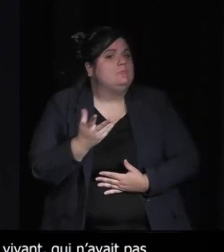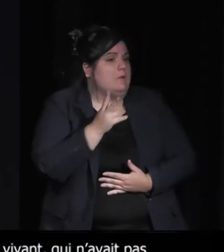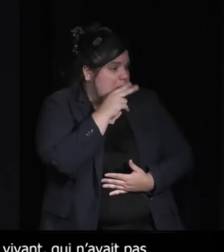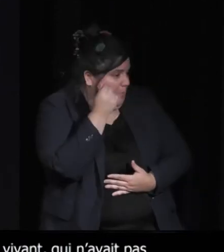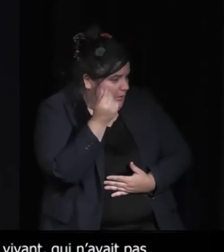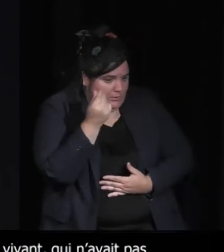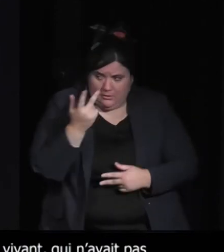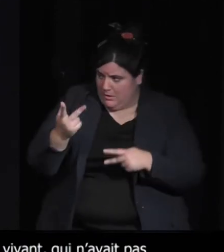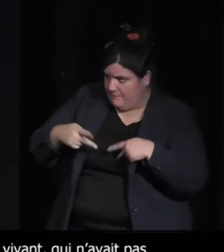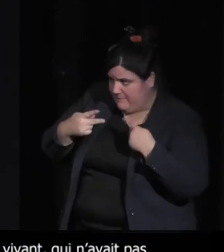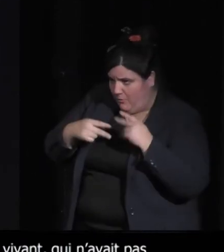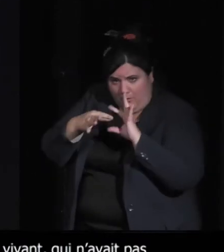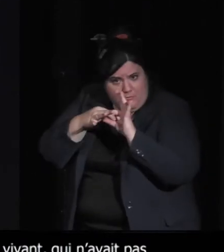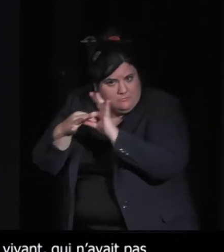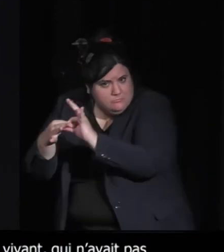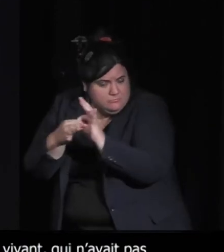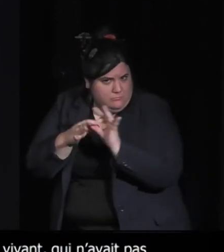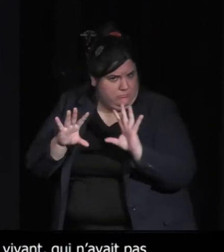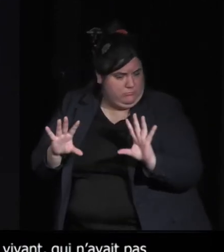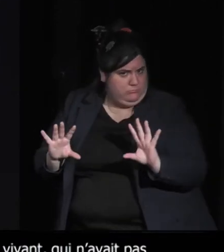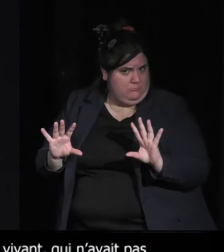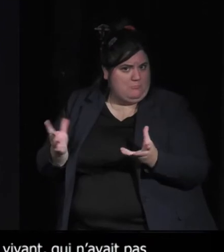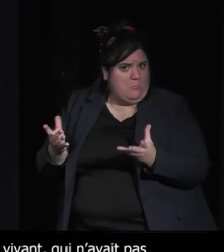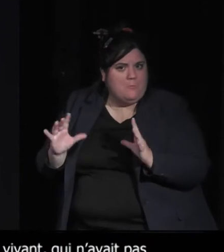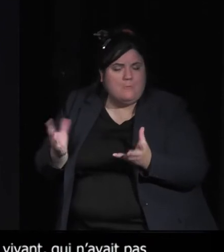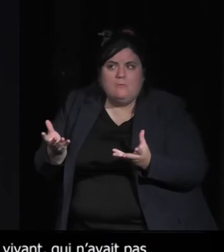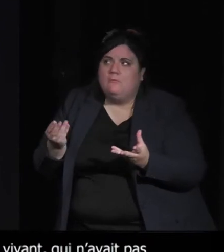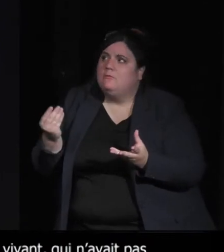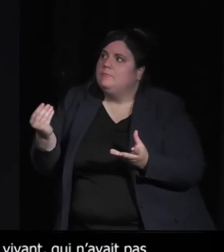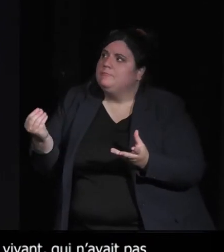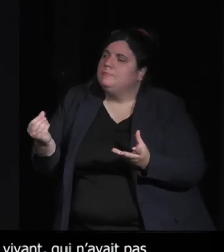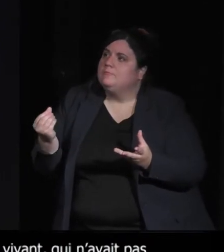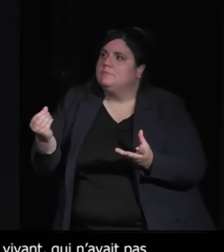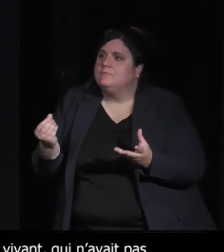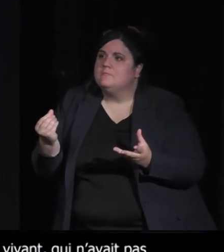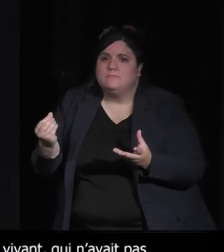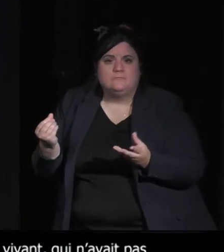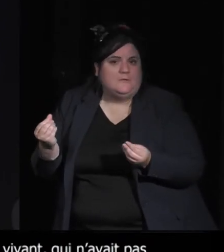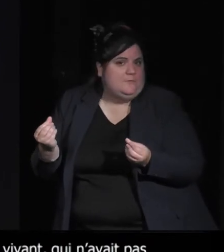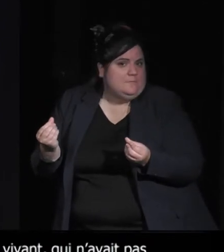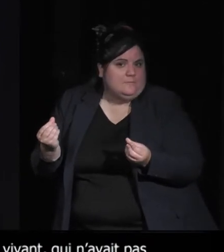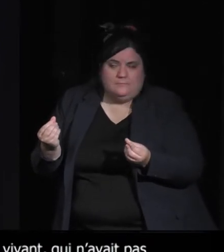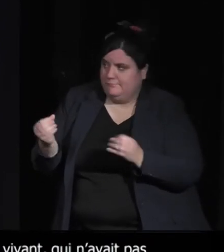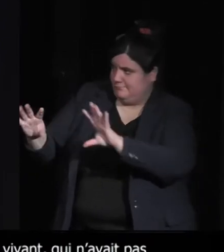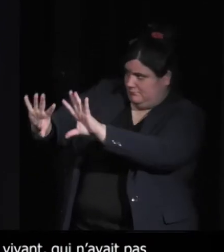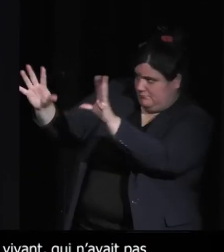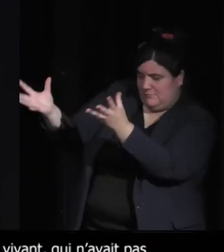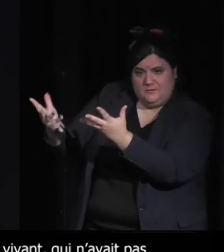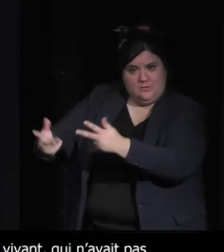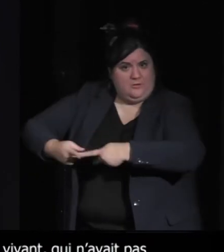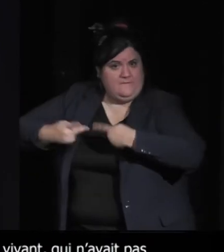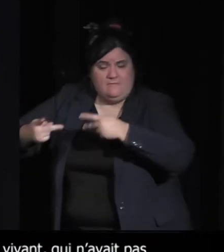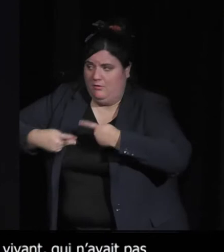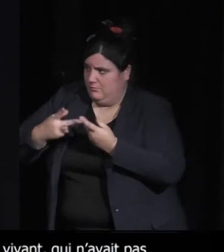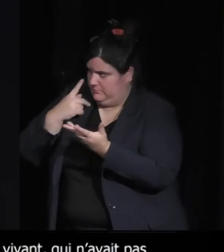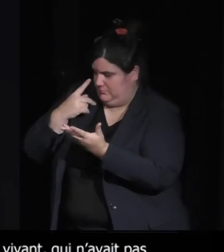ce qui émane du vivant, la connexion avec